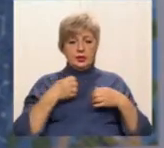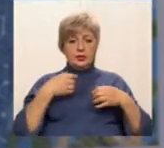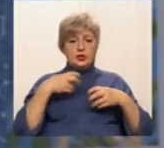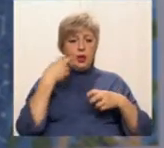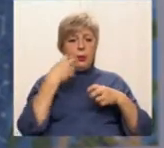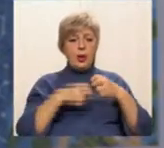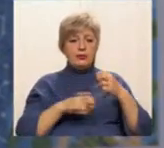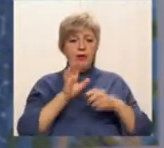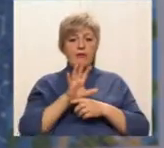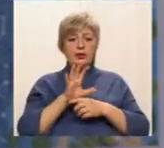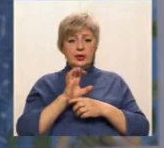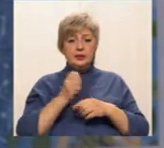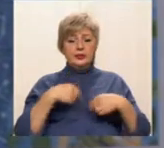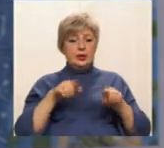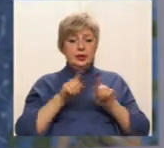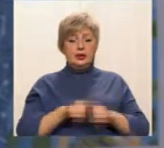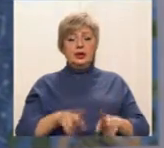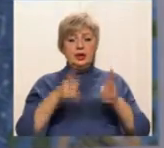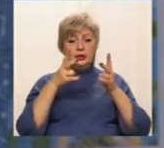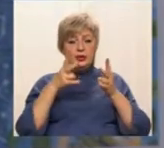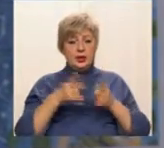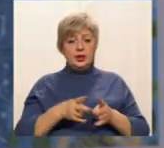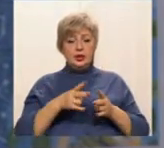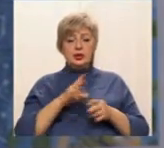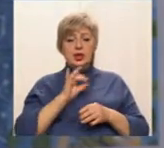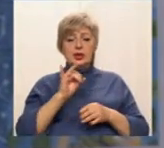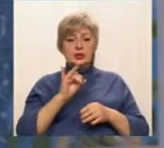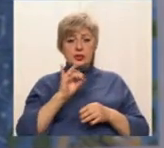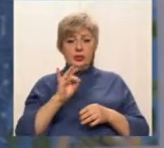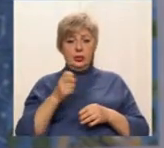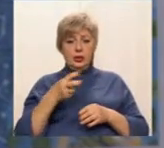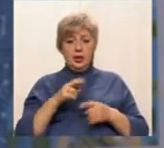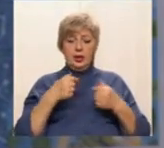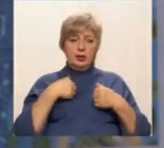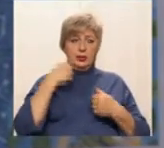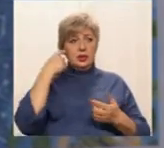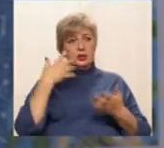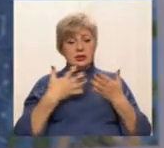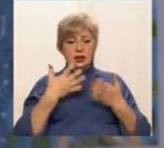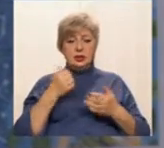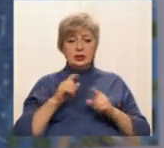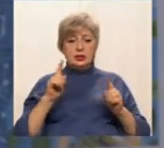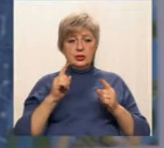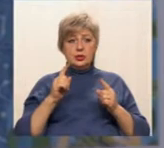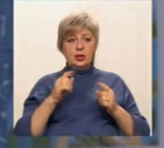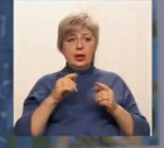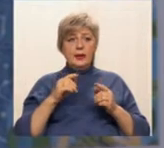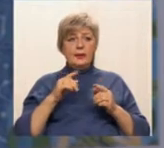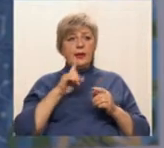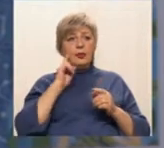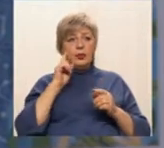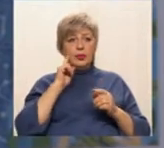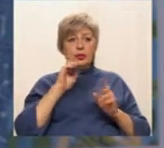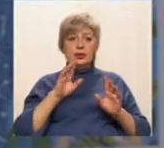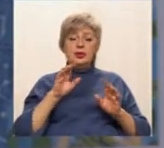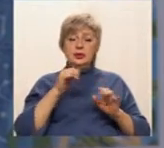трагічна історія. І мені здається, що якраз молоді, не можна